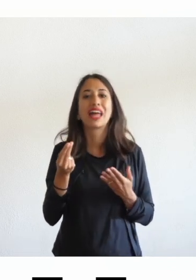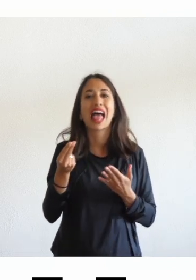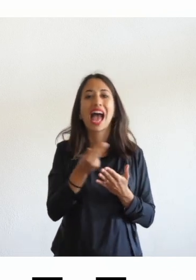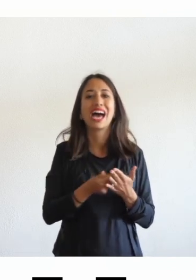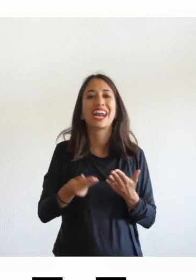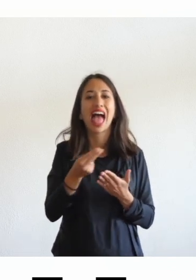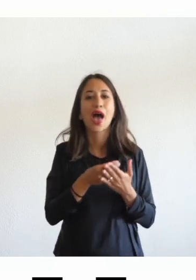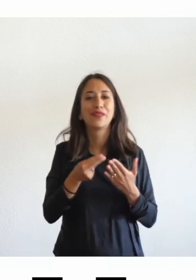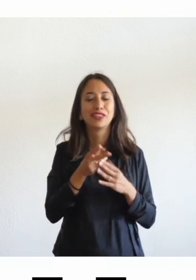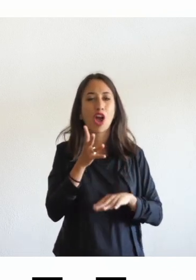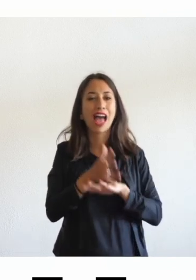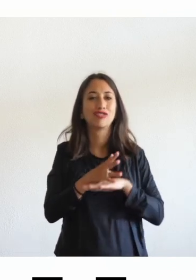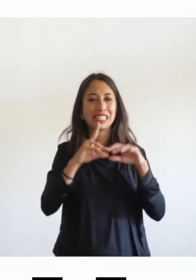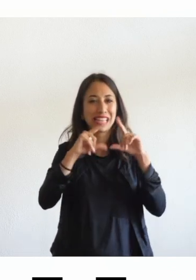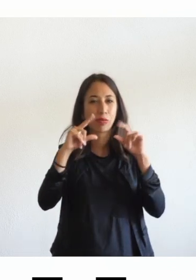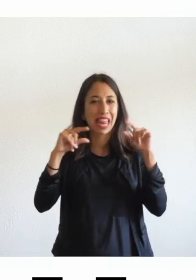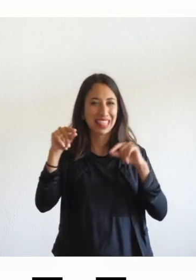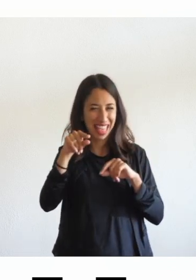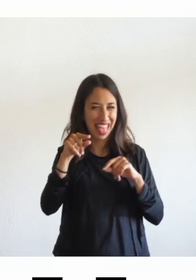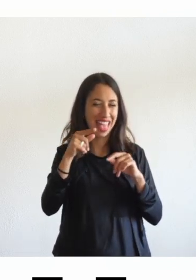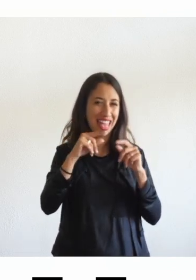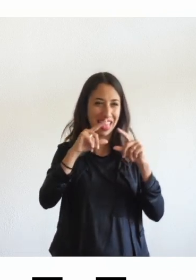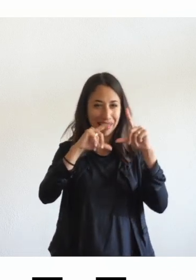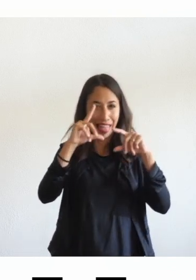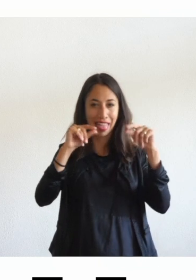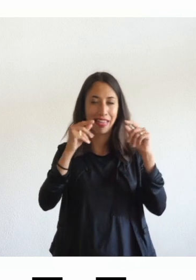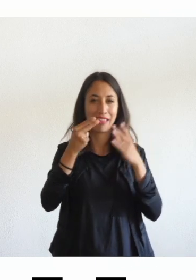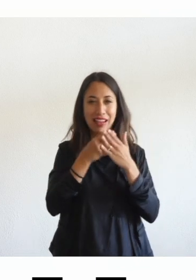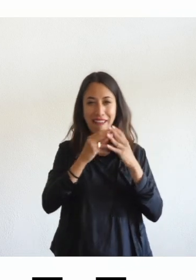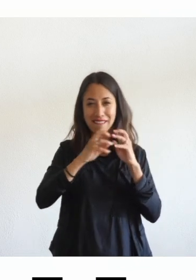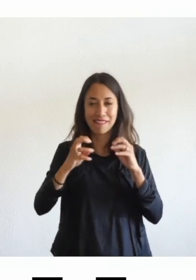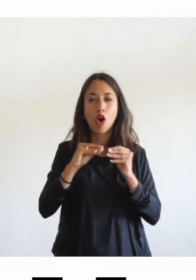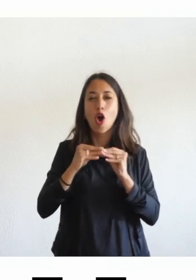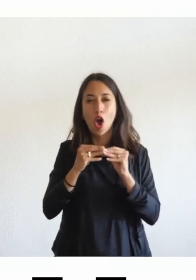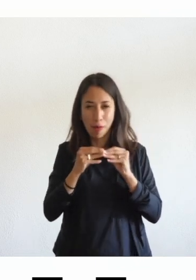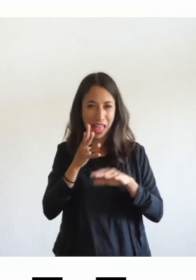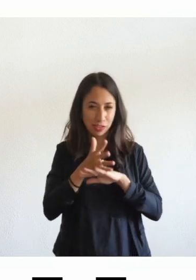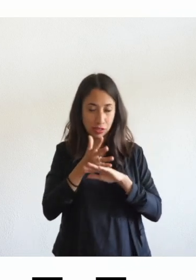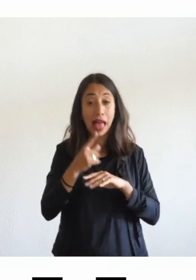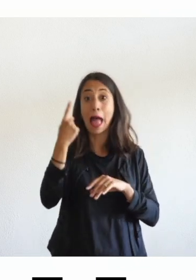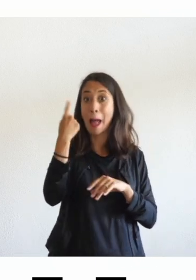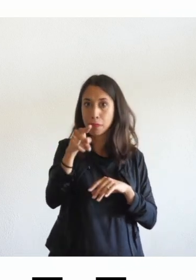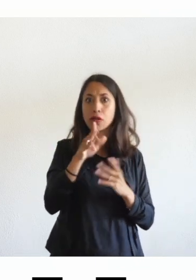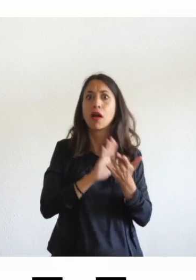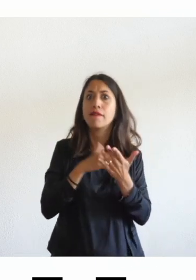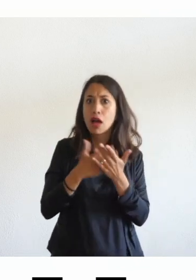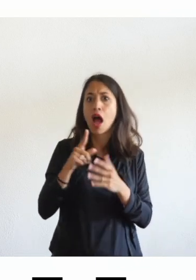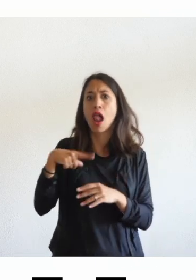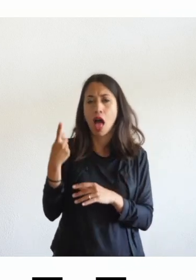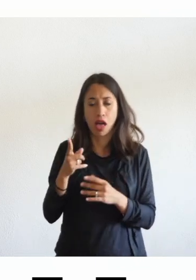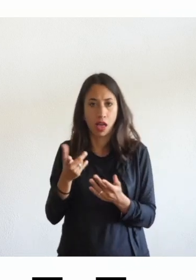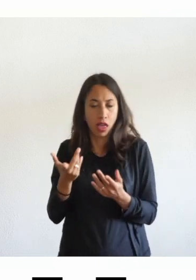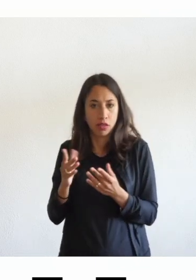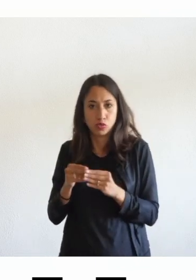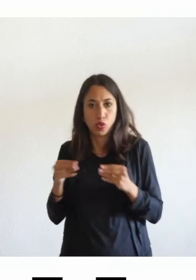'accessibilità dei grafici ecco di fatto però poi questo approccio si può applicare anche a uno strumento digitale